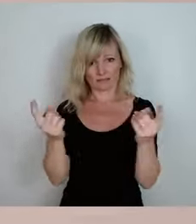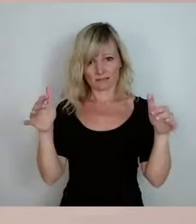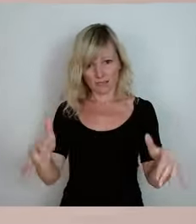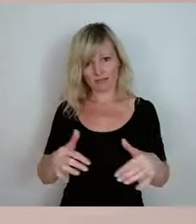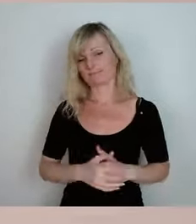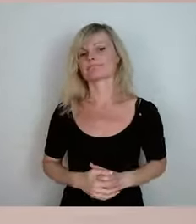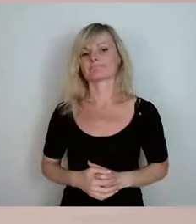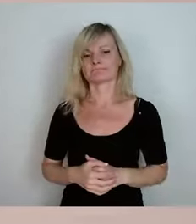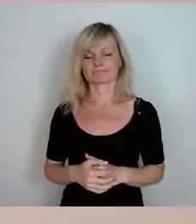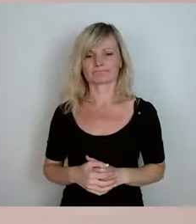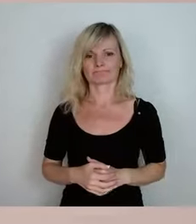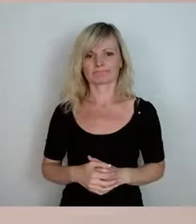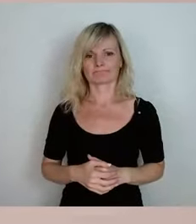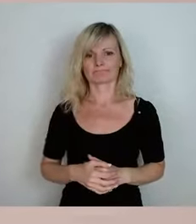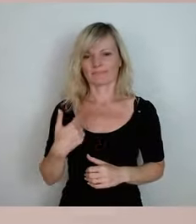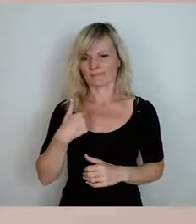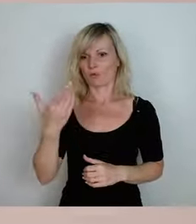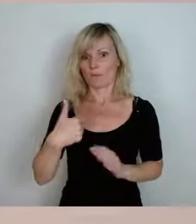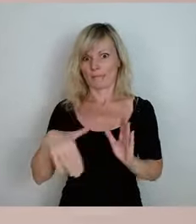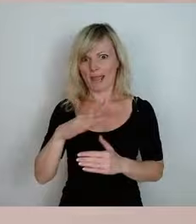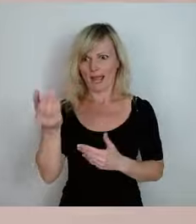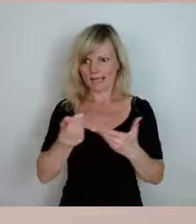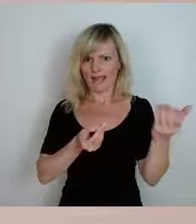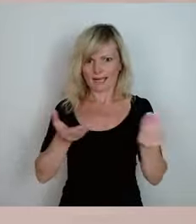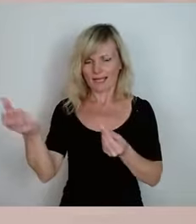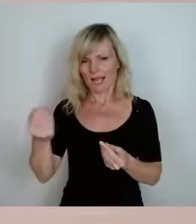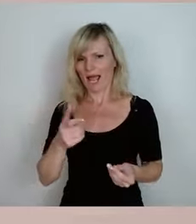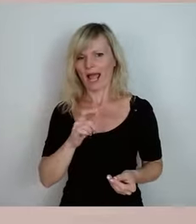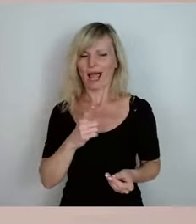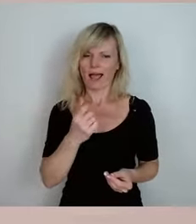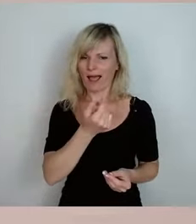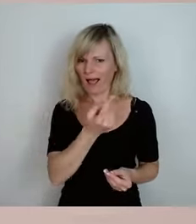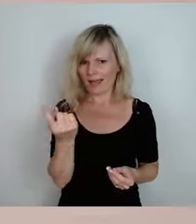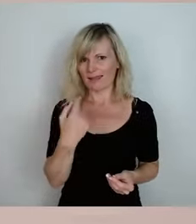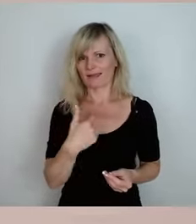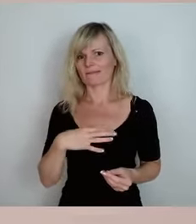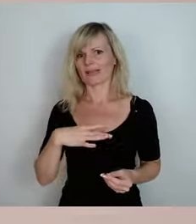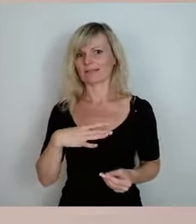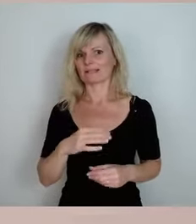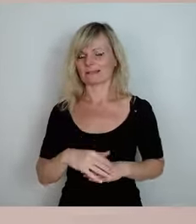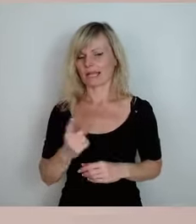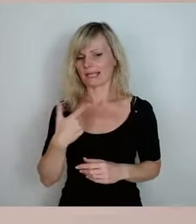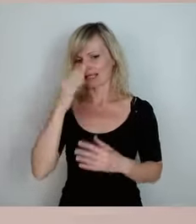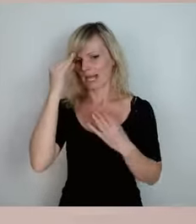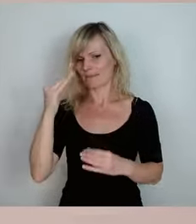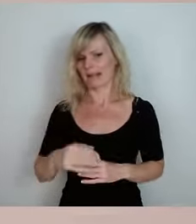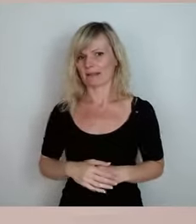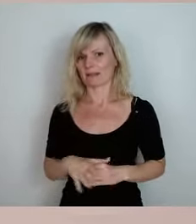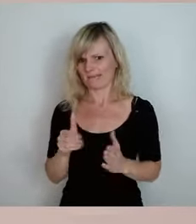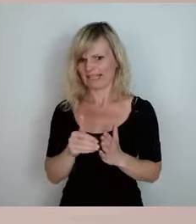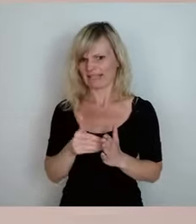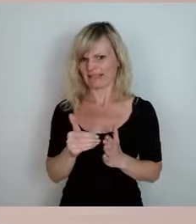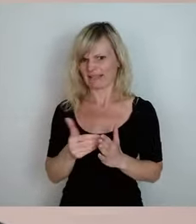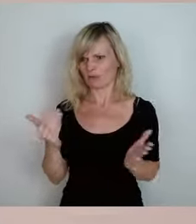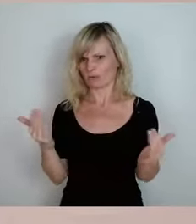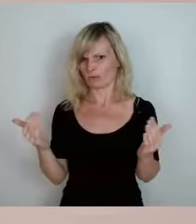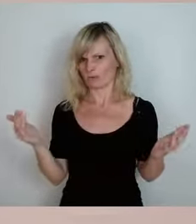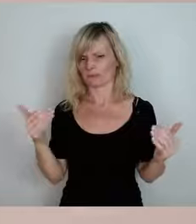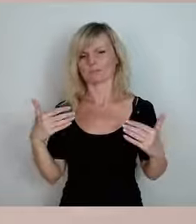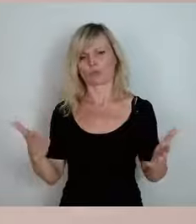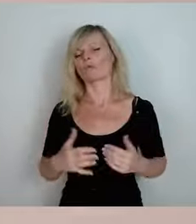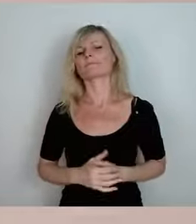gewollt. Ich habe noch mehr eingeladen, die dann sich nie angemeldet haben. Und da habe ich weiter angemeldet. Also,